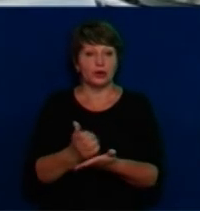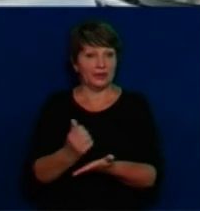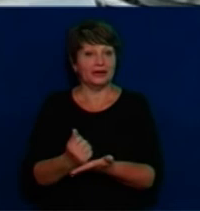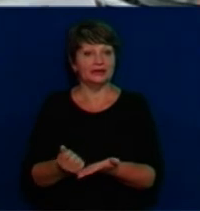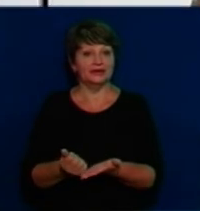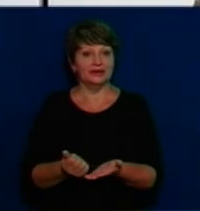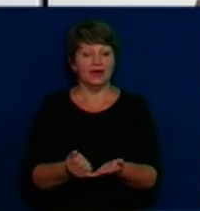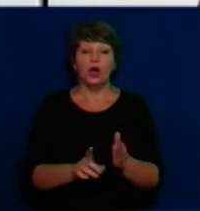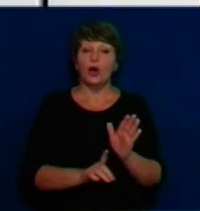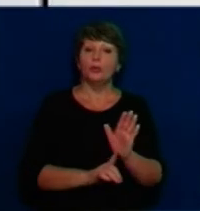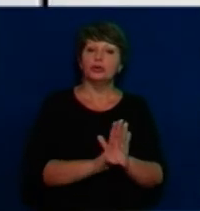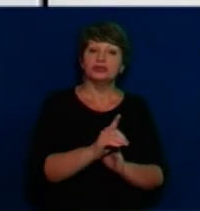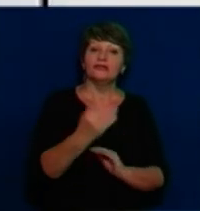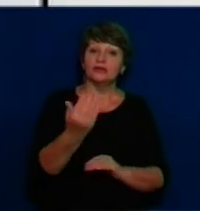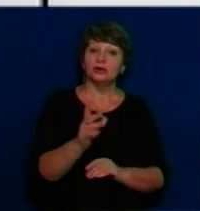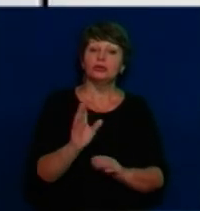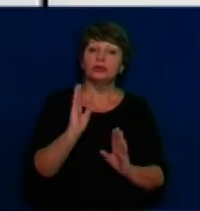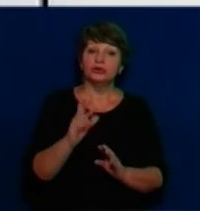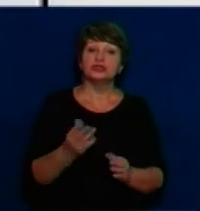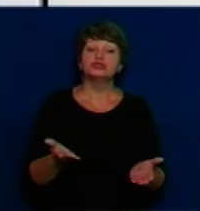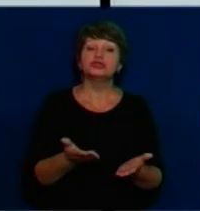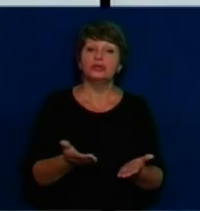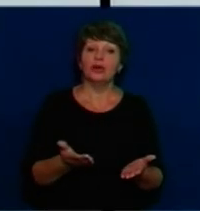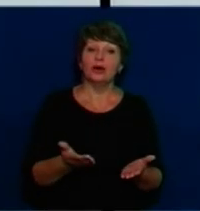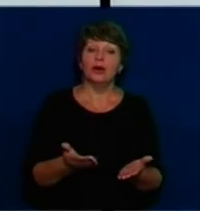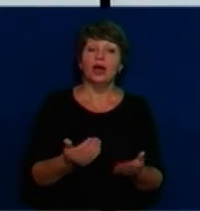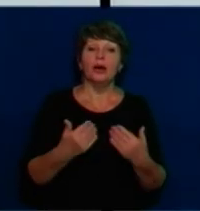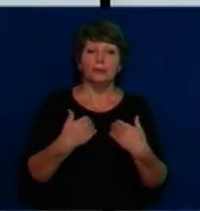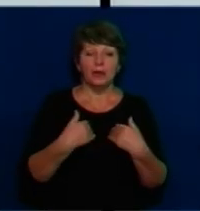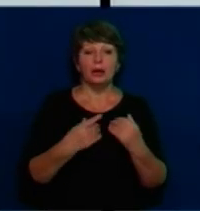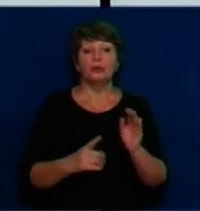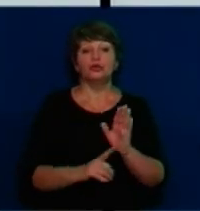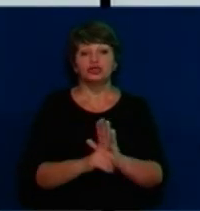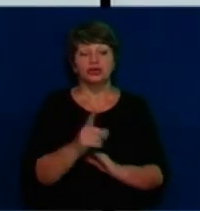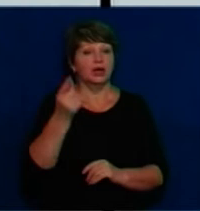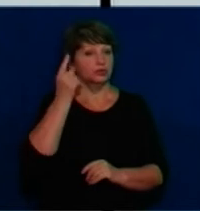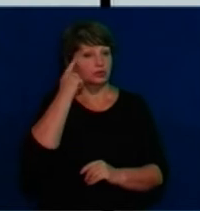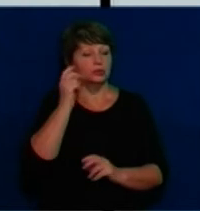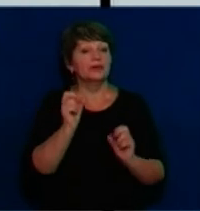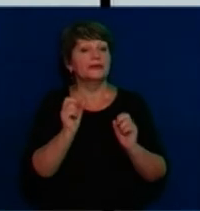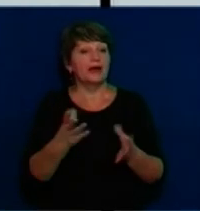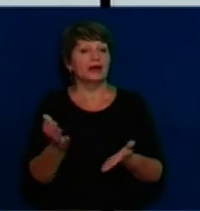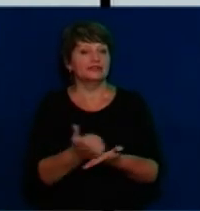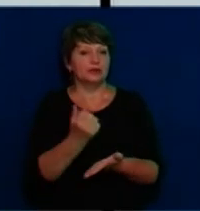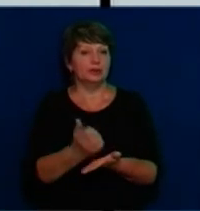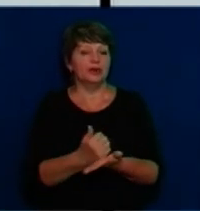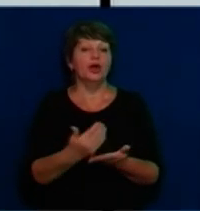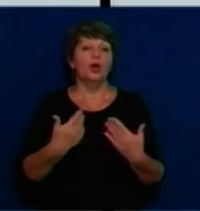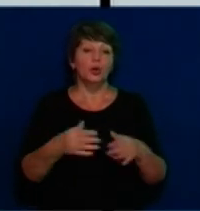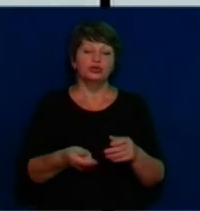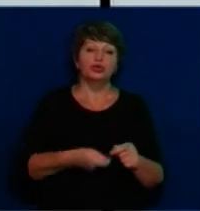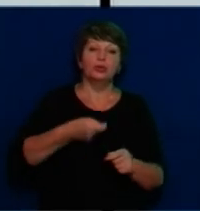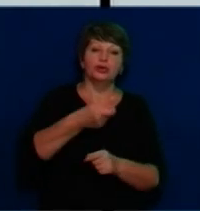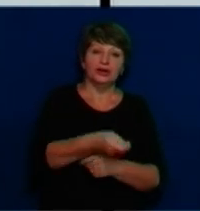починатимете ви з чого? З того, що ми вже починаємо думати, як зароблять, вірите. Ми вже подали і на